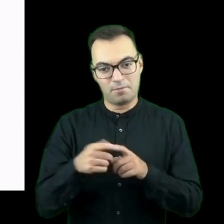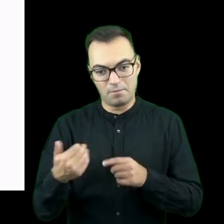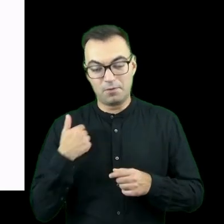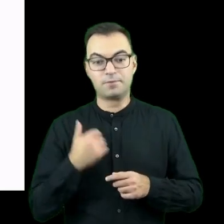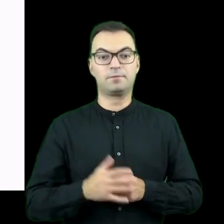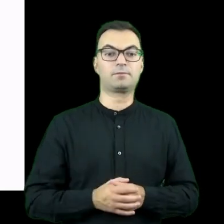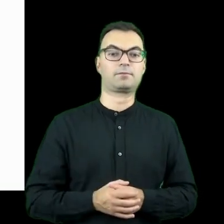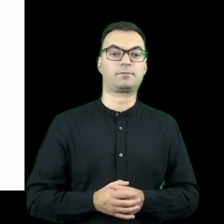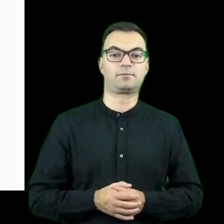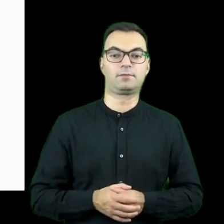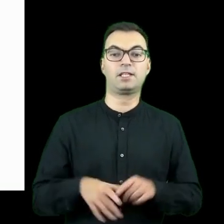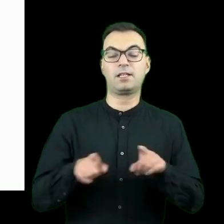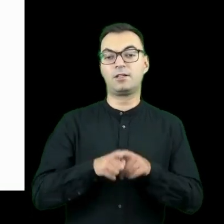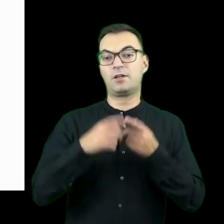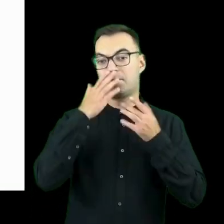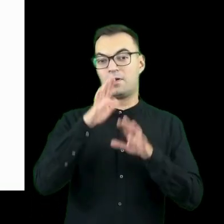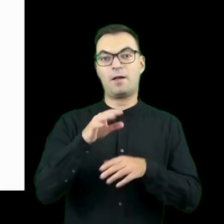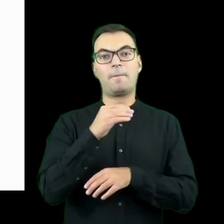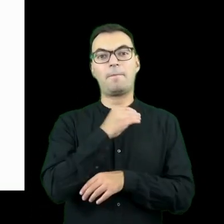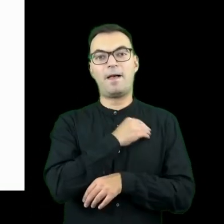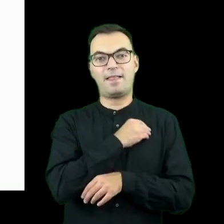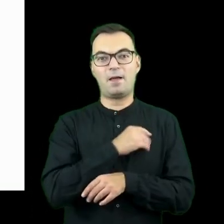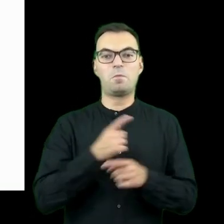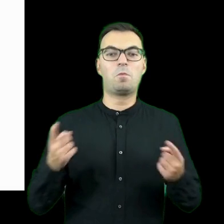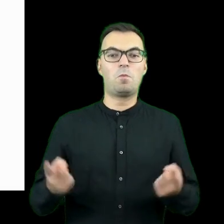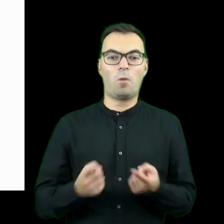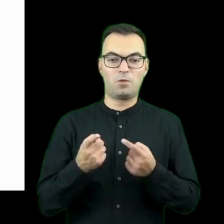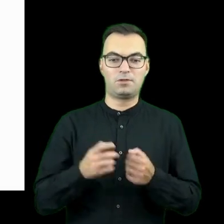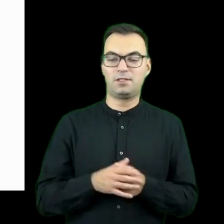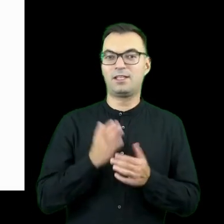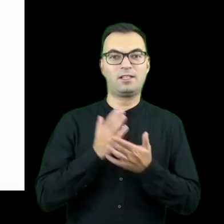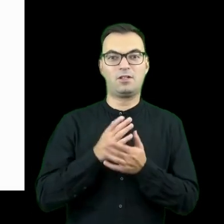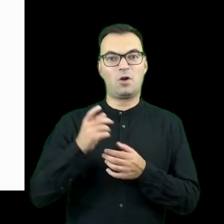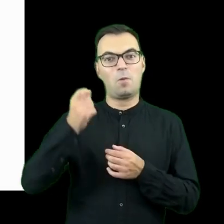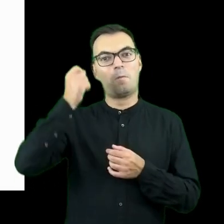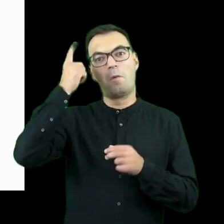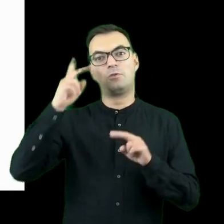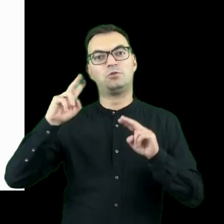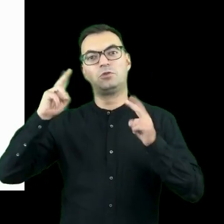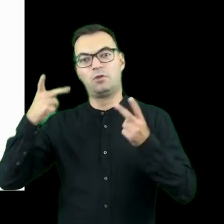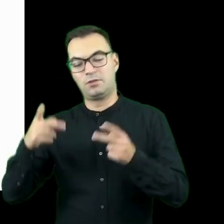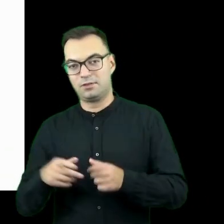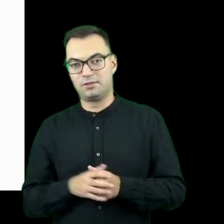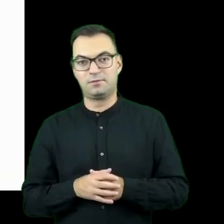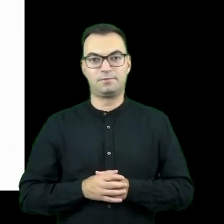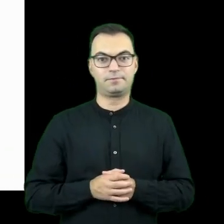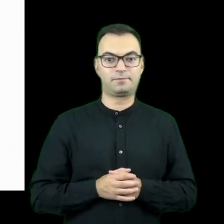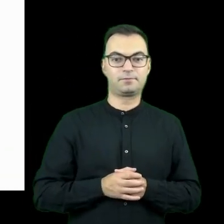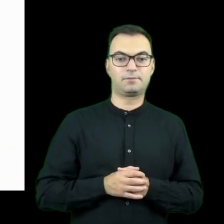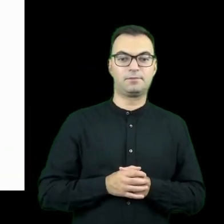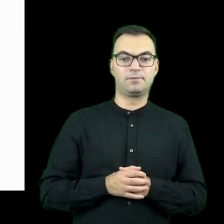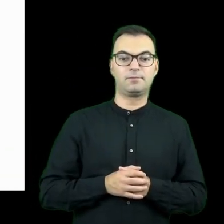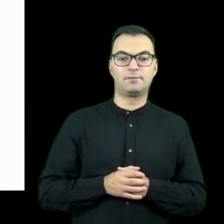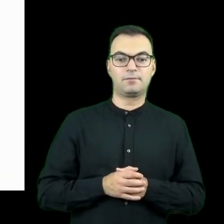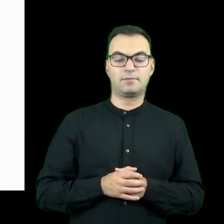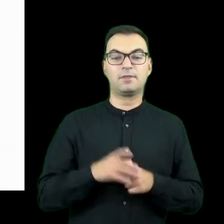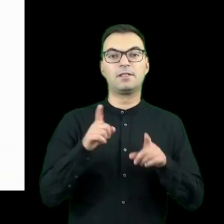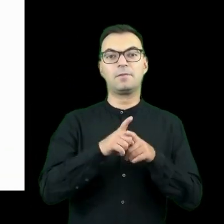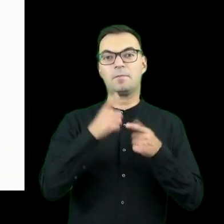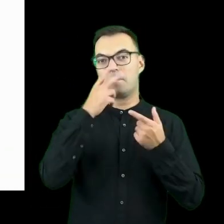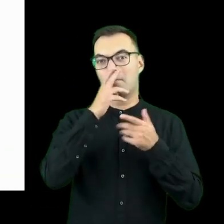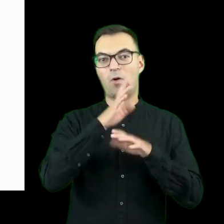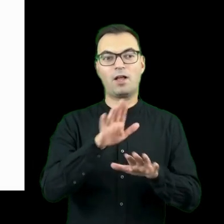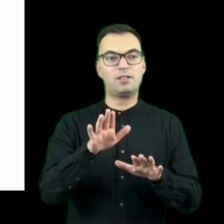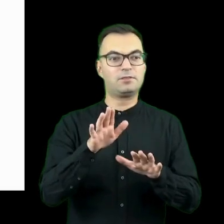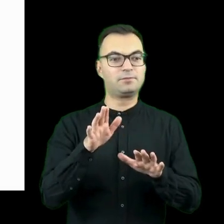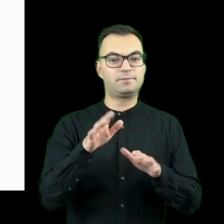zostały zrobione i zobaczycie też materiały powszechniające, czyli jakby nie tylko skąd się brała ta idea, jak została zrealizowana sama innowacja, ale